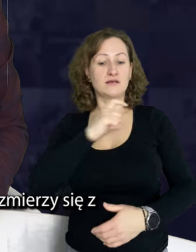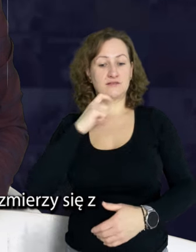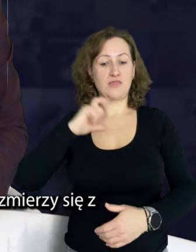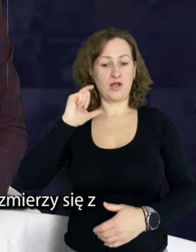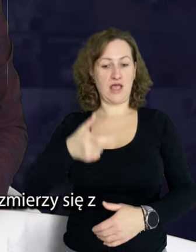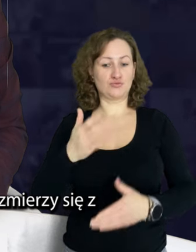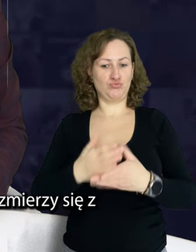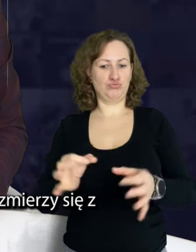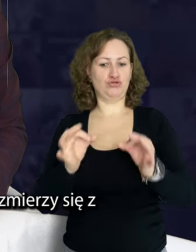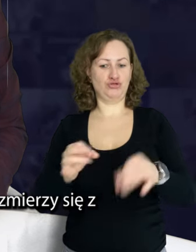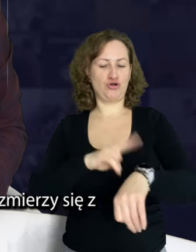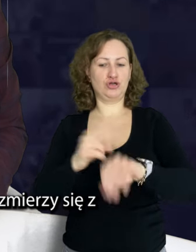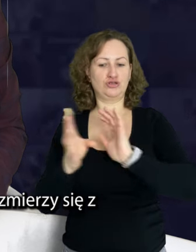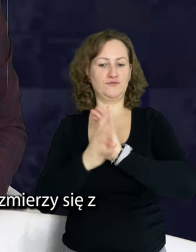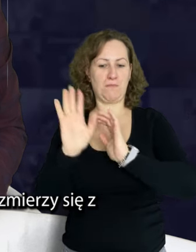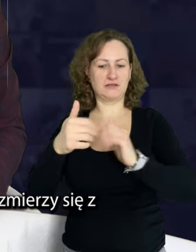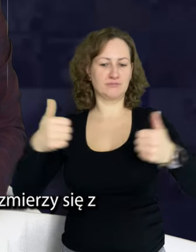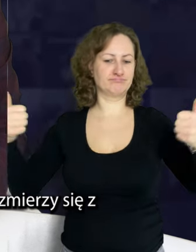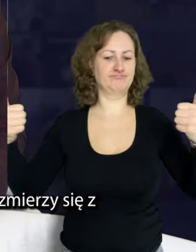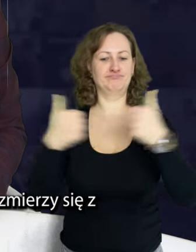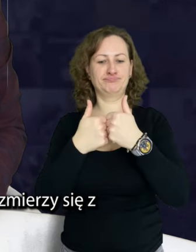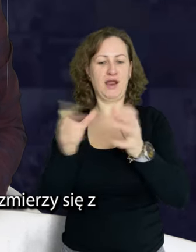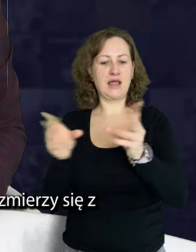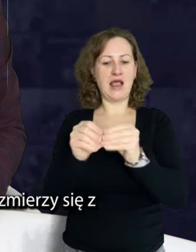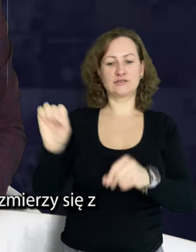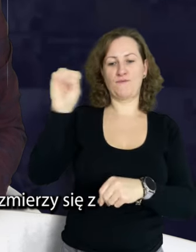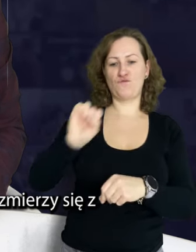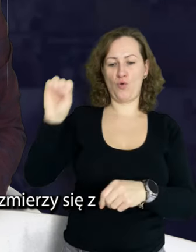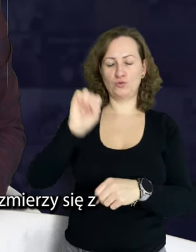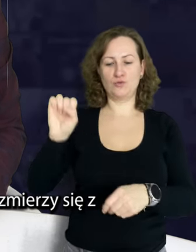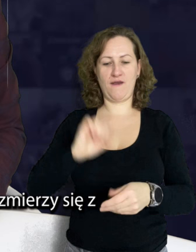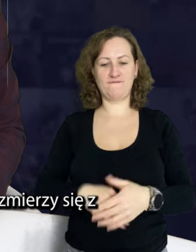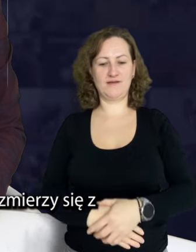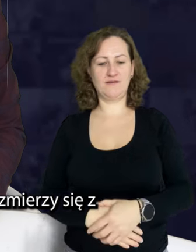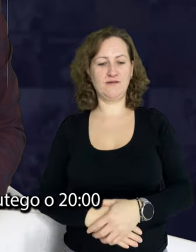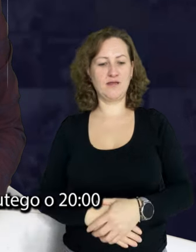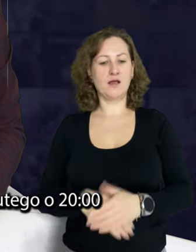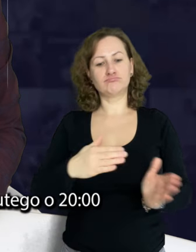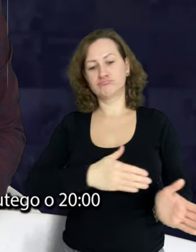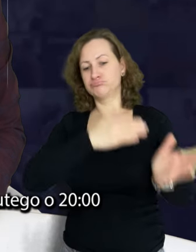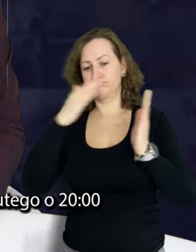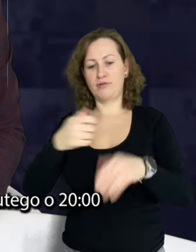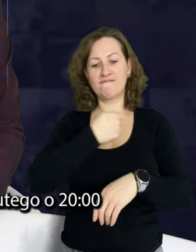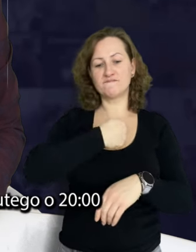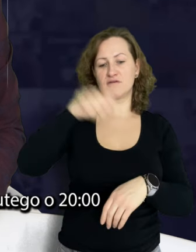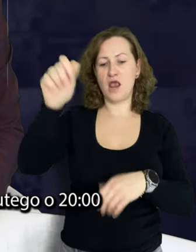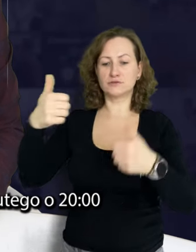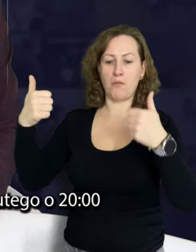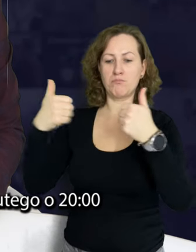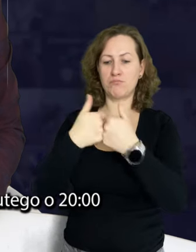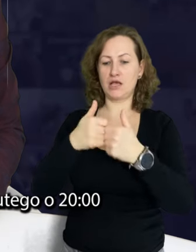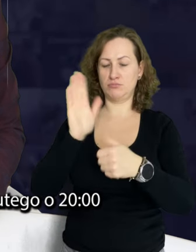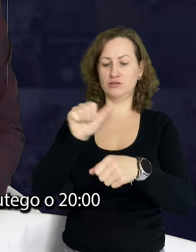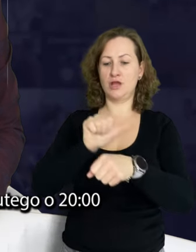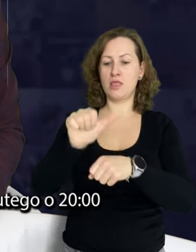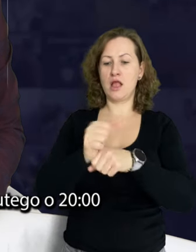SKS Fulimpex Staro-Rdański już dziś o godzinie 19 zmierzy się z drużyną WKK Wrocław. Kolejny wyjazdowy mecz Kociewskie Diaby